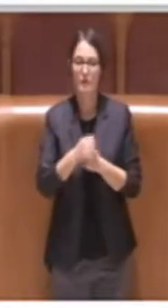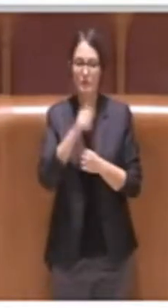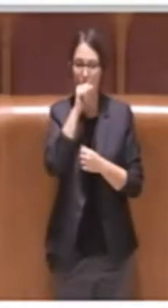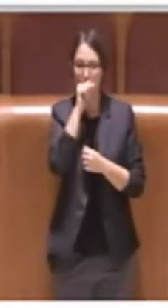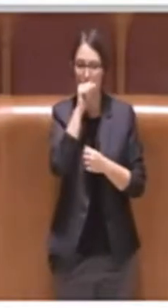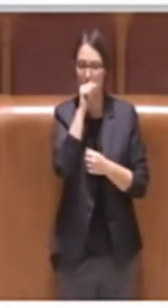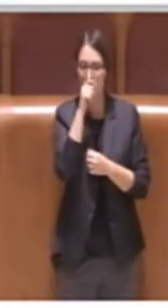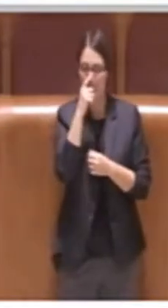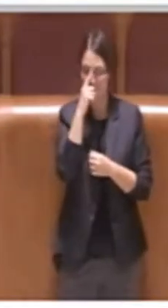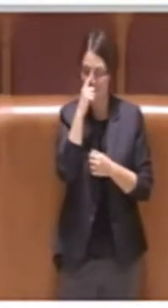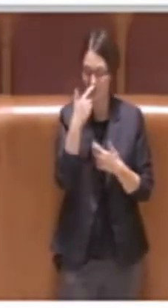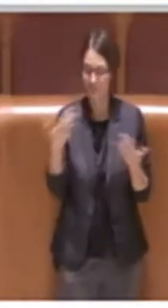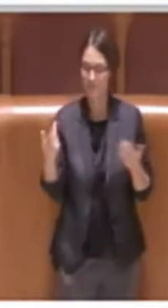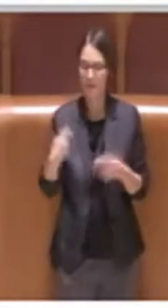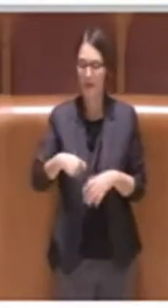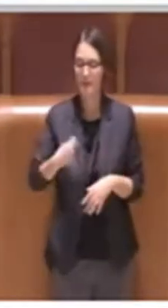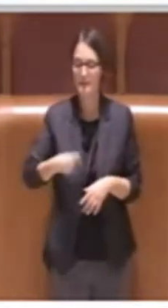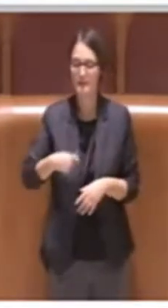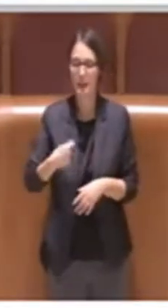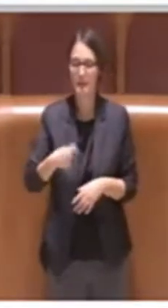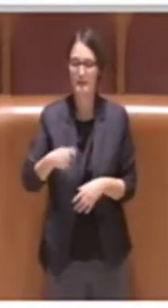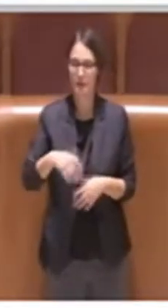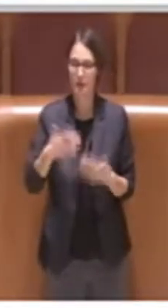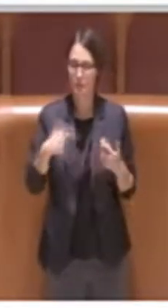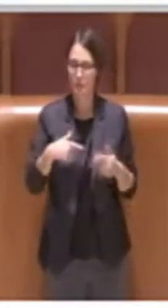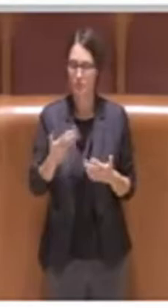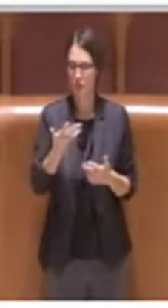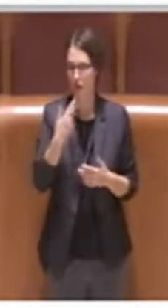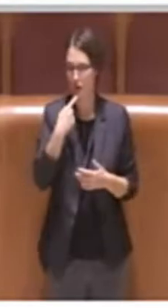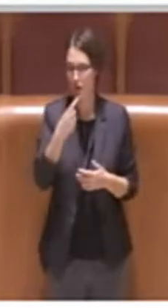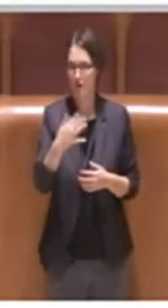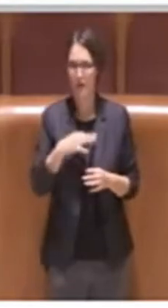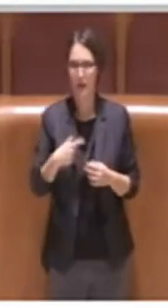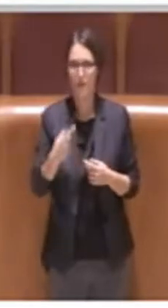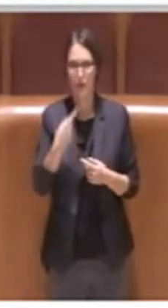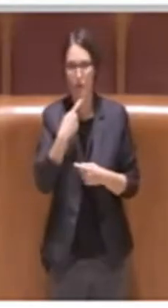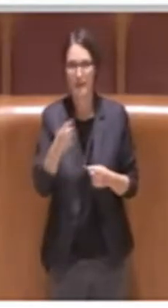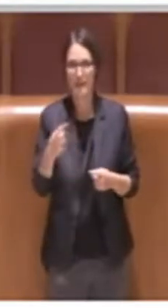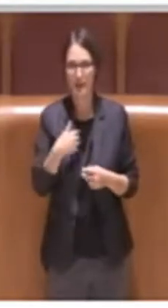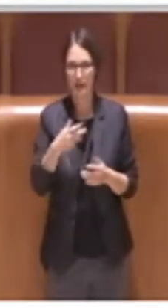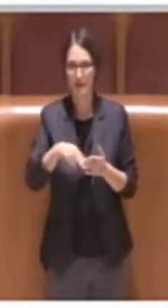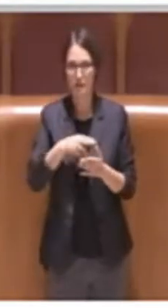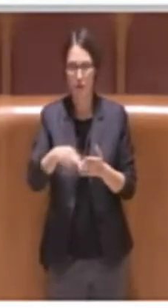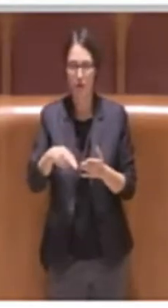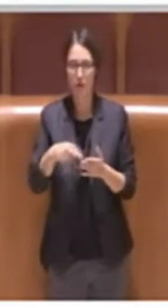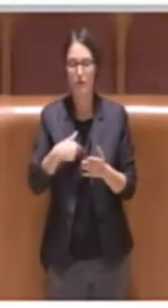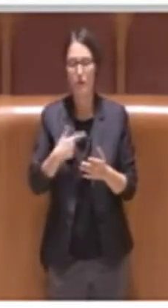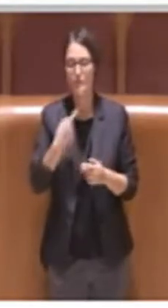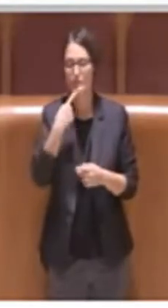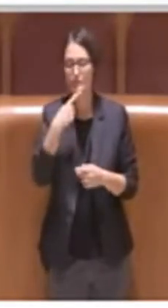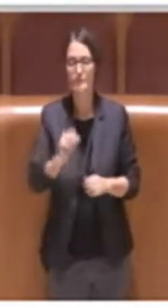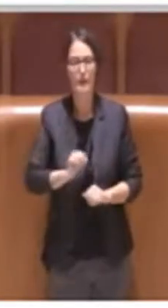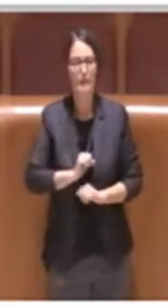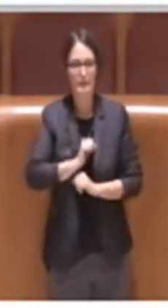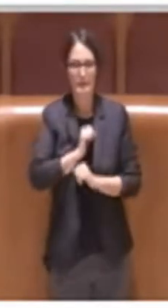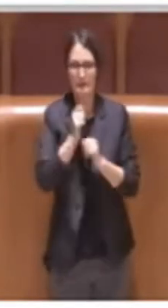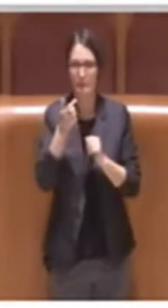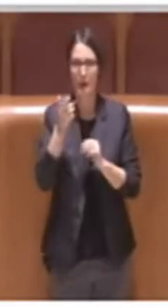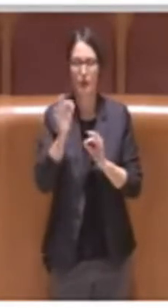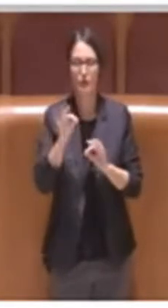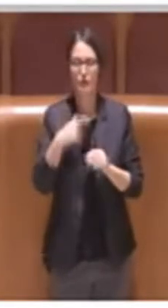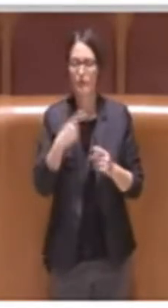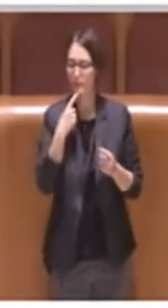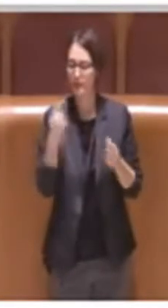Allora, Presidente, quello che mi sento di dire in dichiarazione di voto è che mi dispiace che la discussione su un